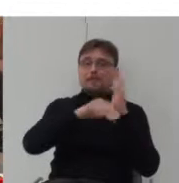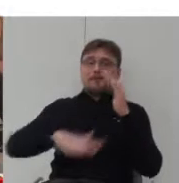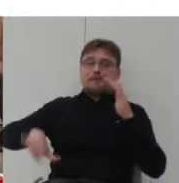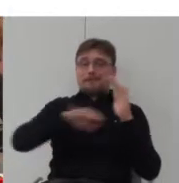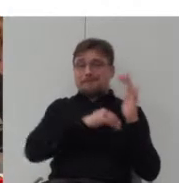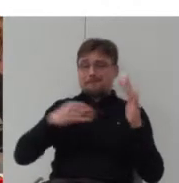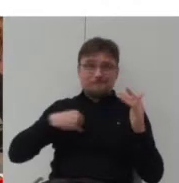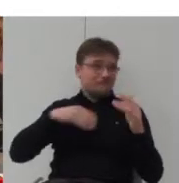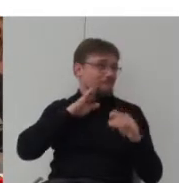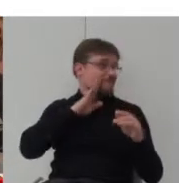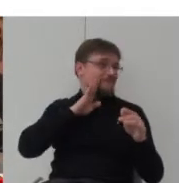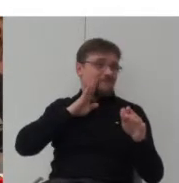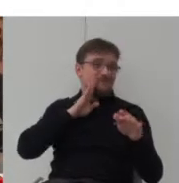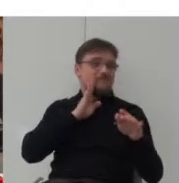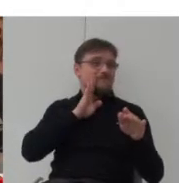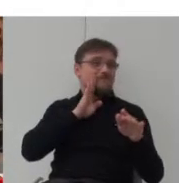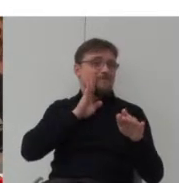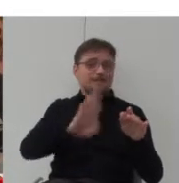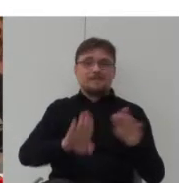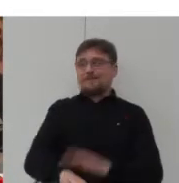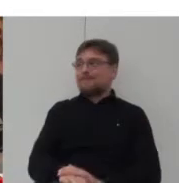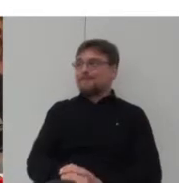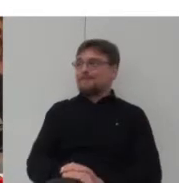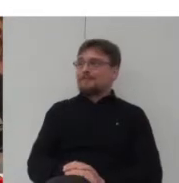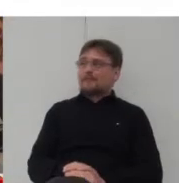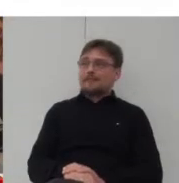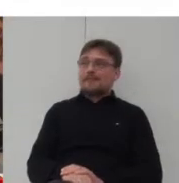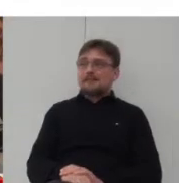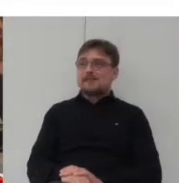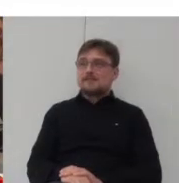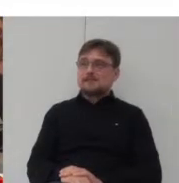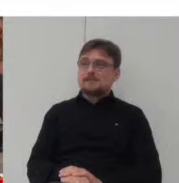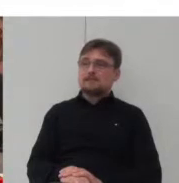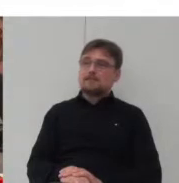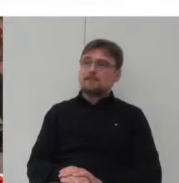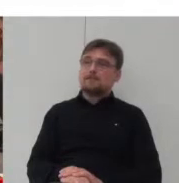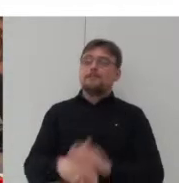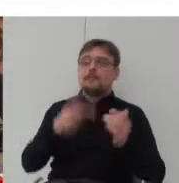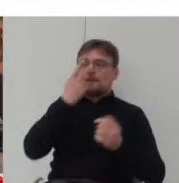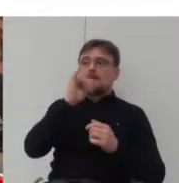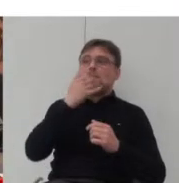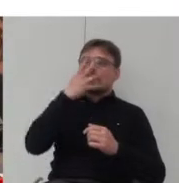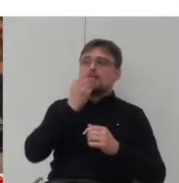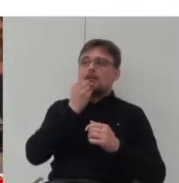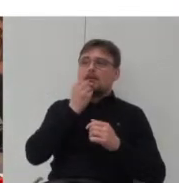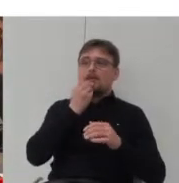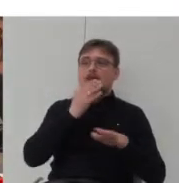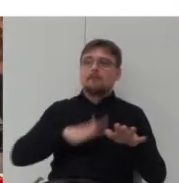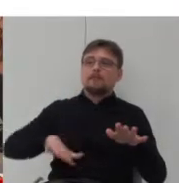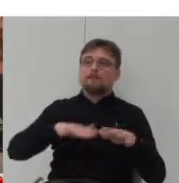taka sytuacja typowa. I tutaj widzimy jak ta przestrzeń wygląda. Po lewej stronie